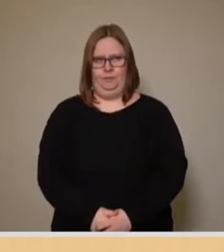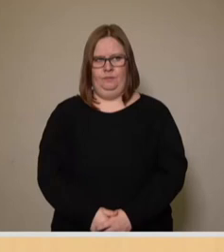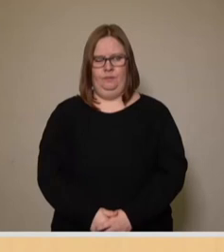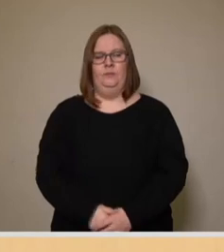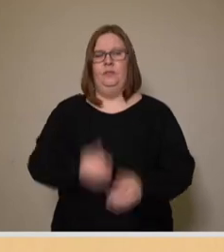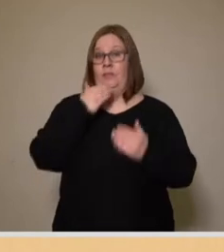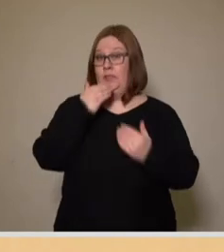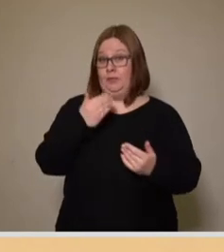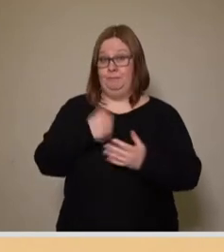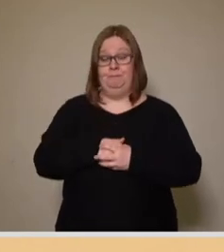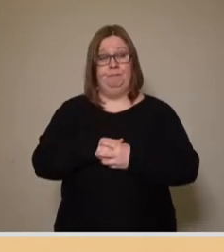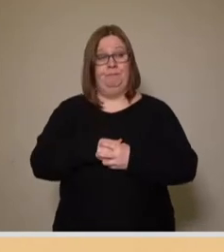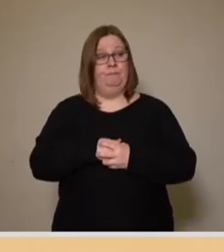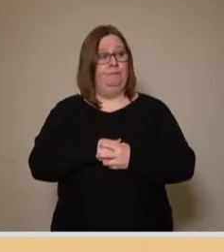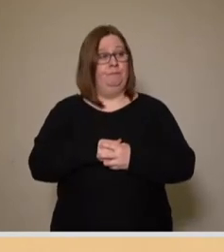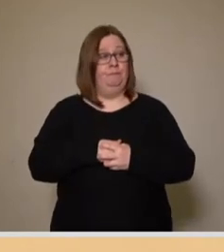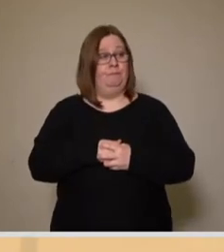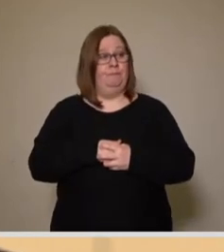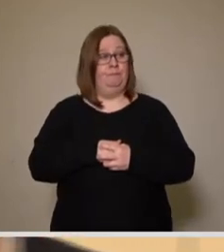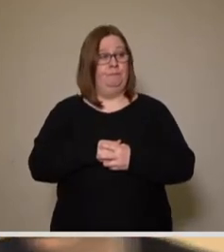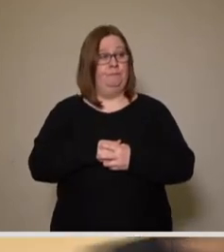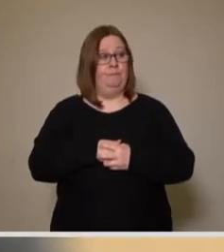Vielen Dank. Für die nächste Frage Herr Lommel, bitte.